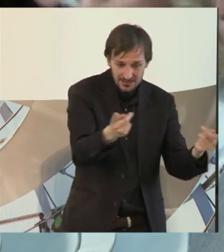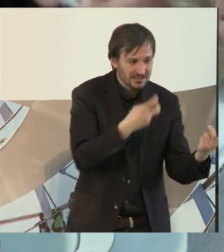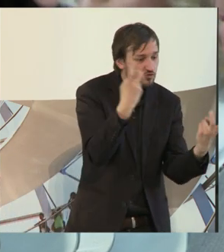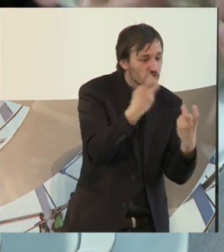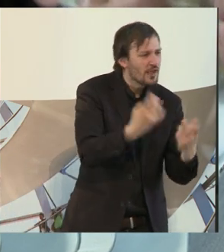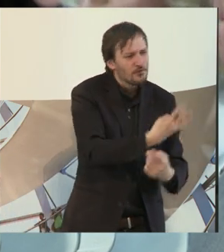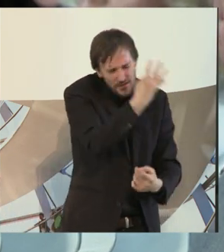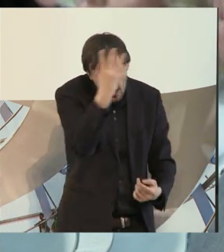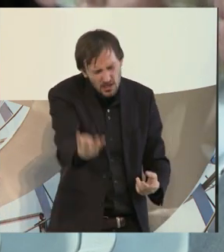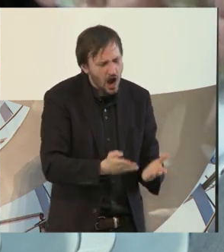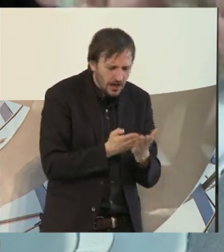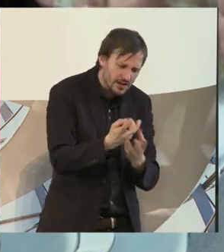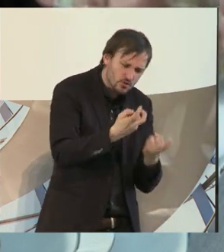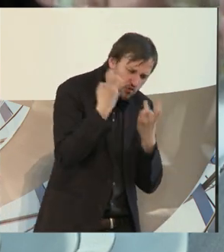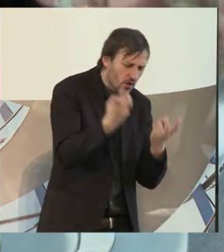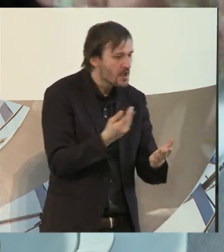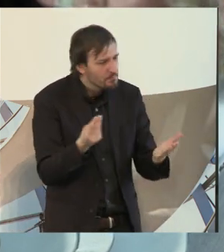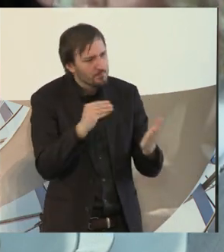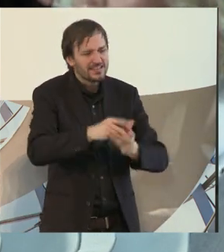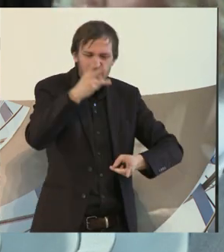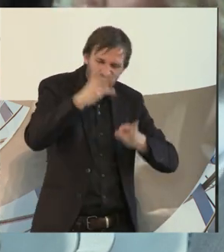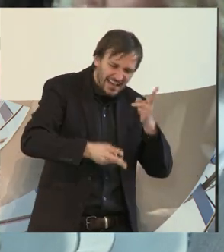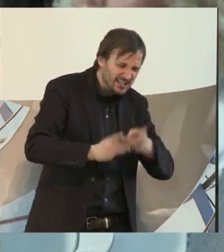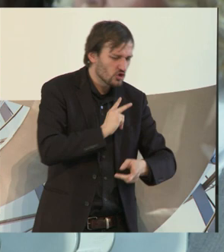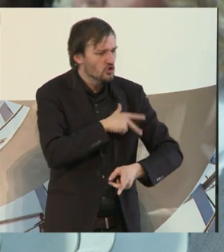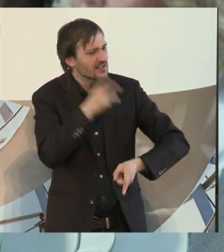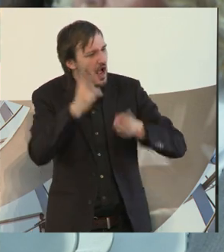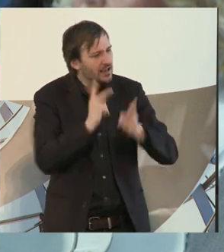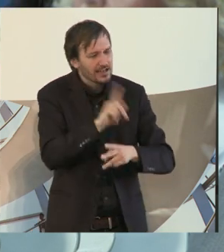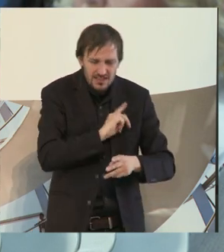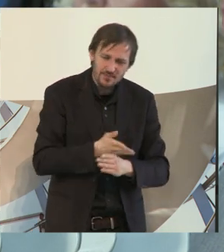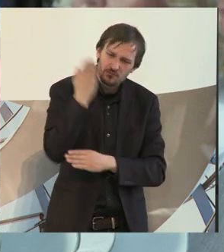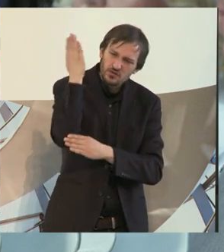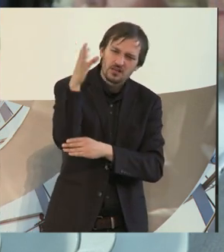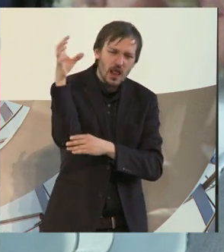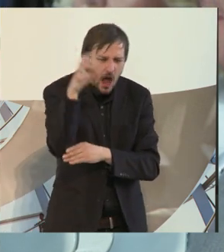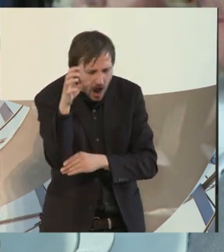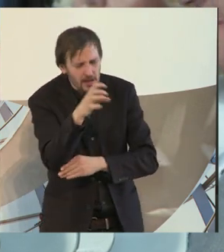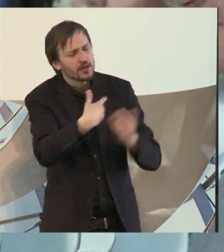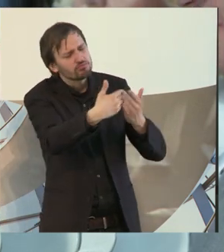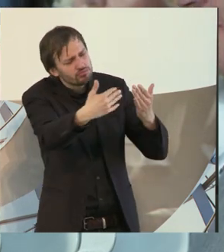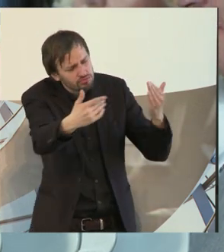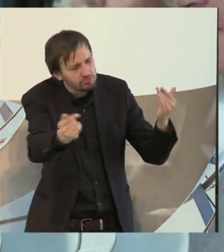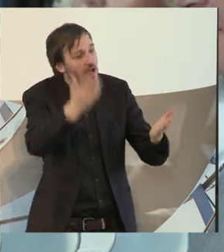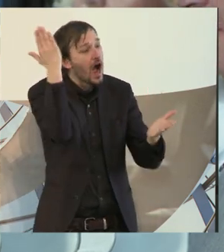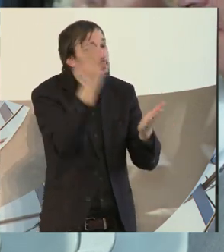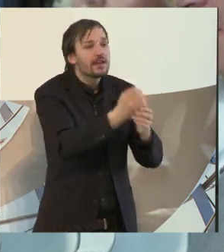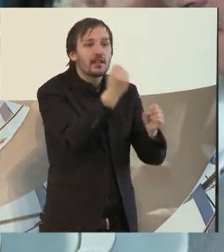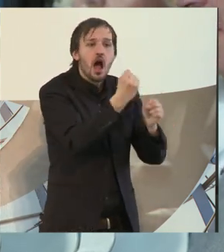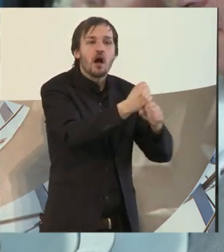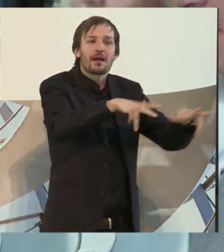hat sich über vier Jahre mit Gericht, mit einem Sozialgericht hingezogen. Mir wurde am Ende sogar von einer